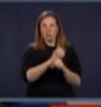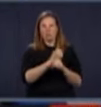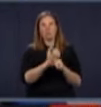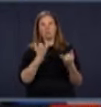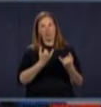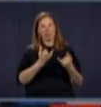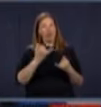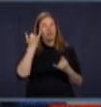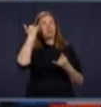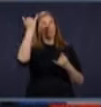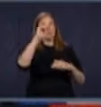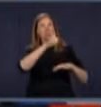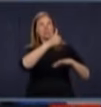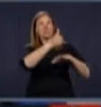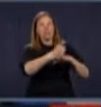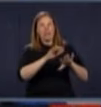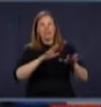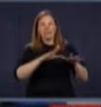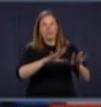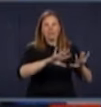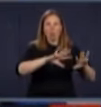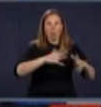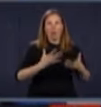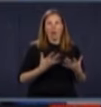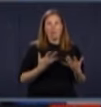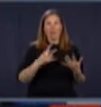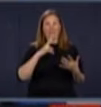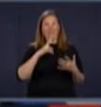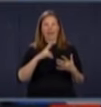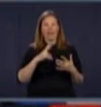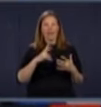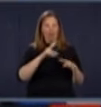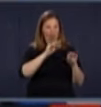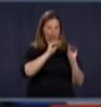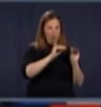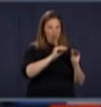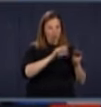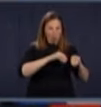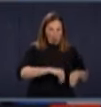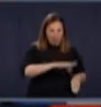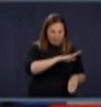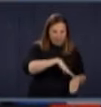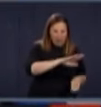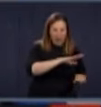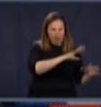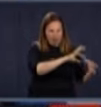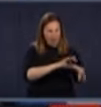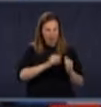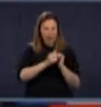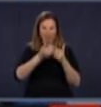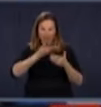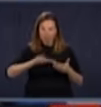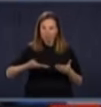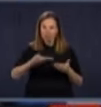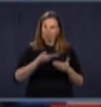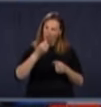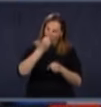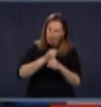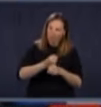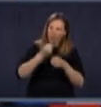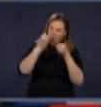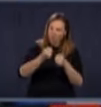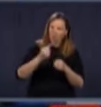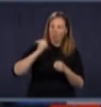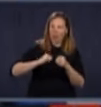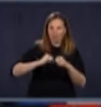Je n pas encore tout le détail de ça, mais on y travaille l'éducation. Nous travaillons ces éléments-là. Puis c'est sûr qu'on va essayer